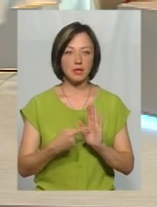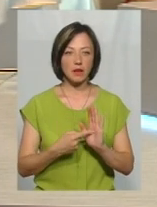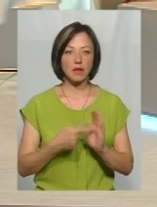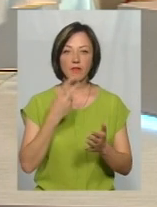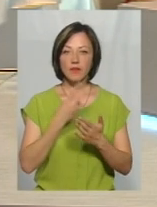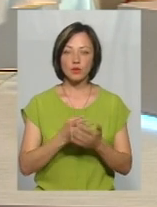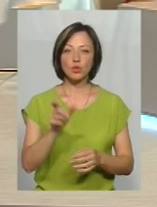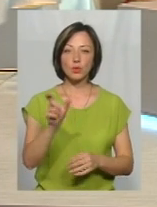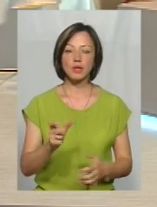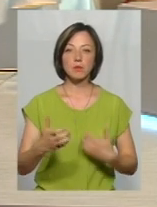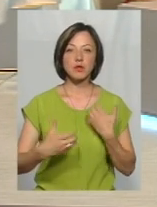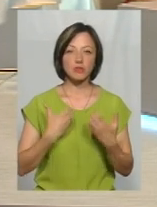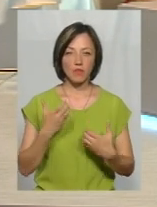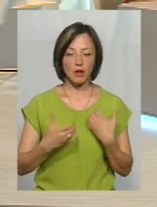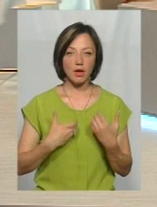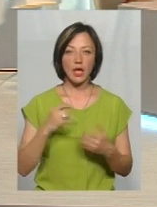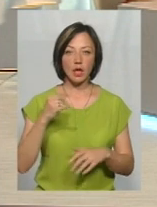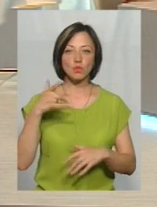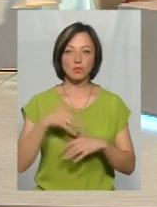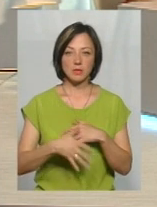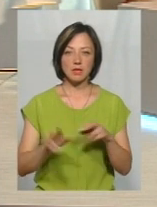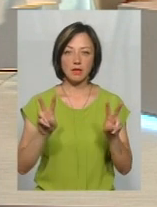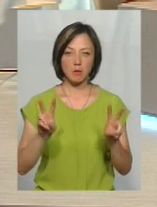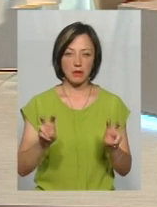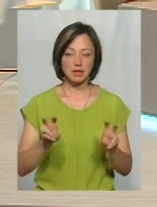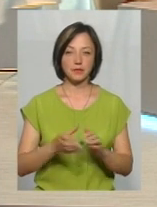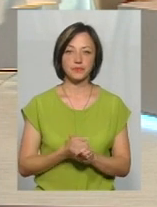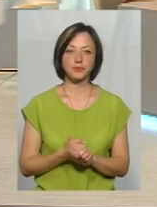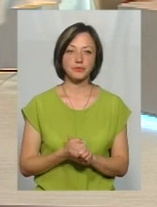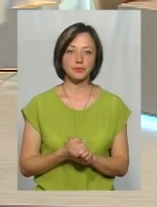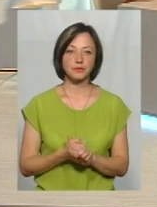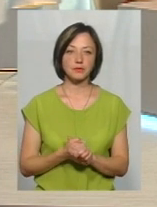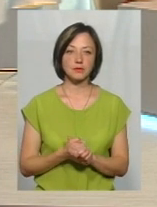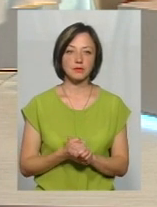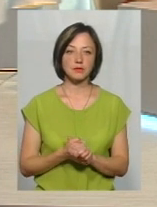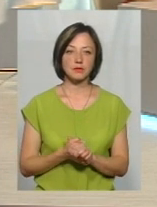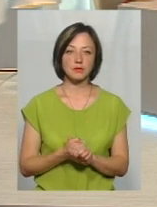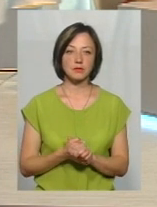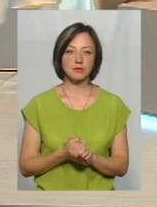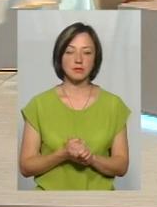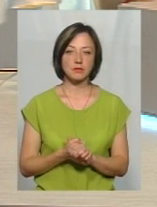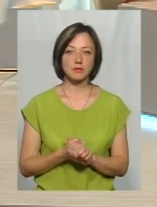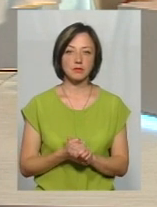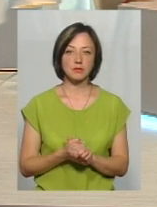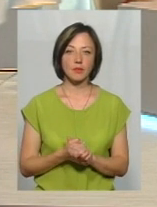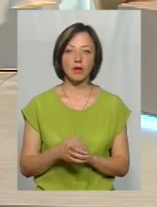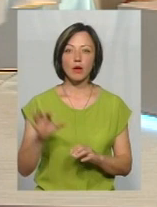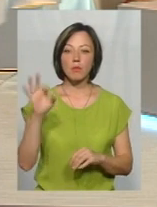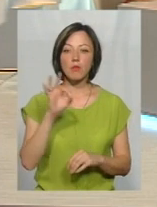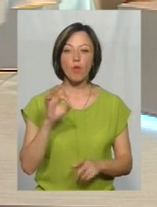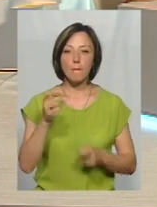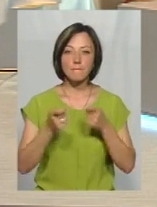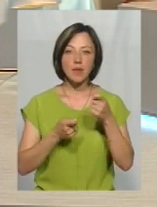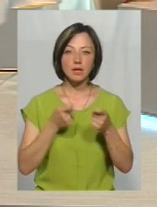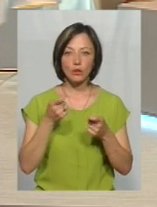Тобто видно, що людина переживає і розуміється на тематиці. Значить, стосовно бактеріологічних,